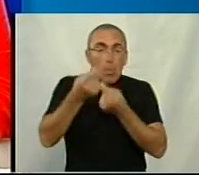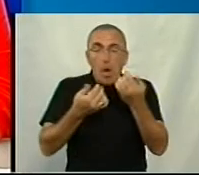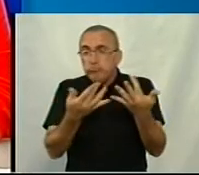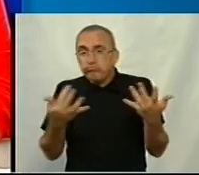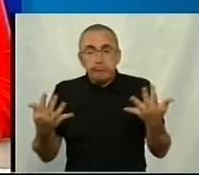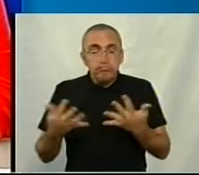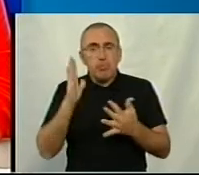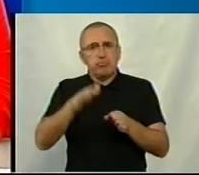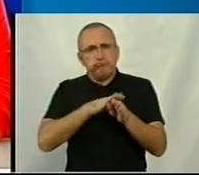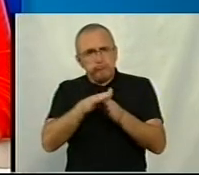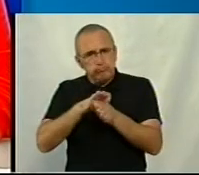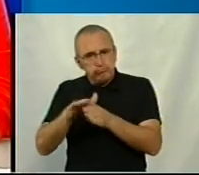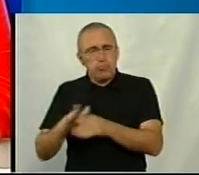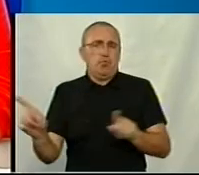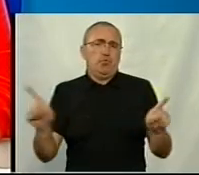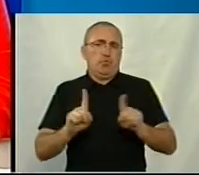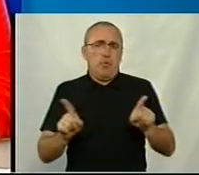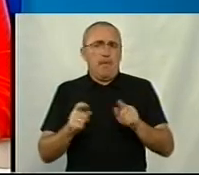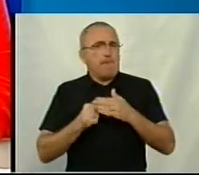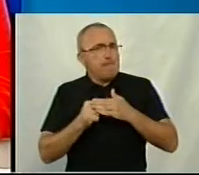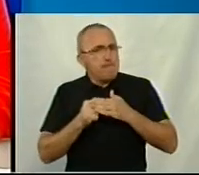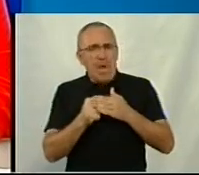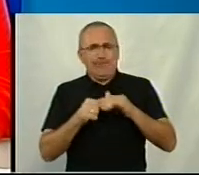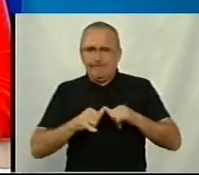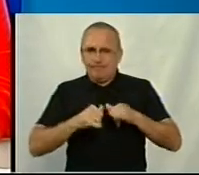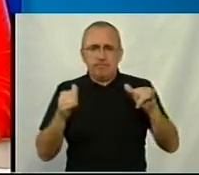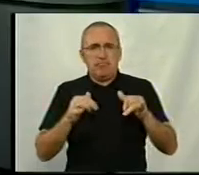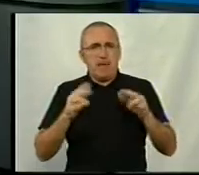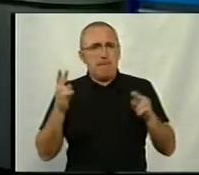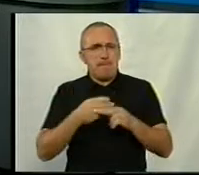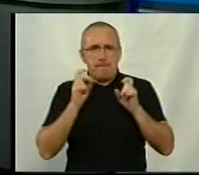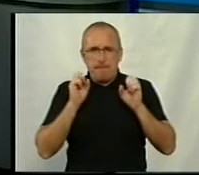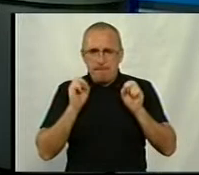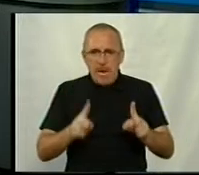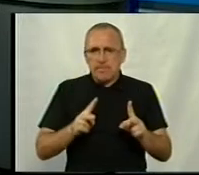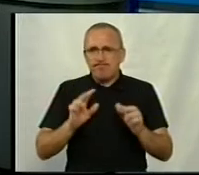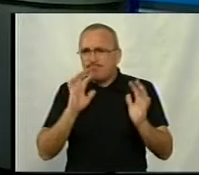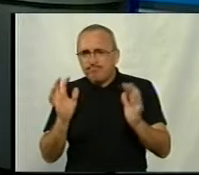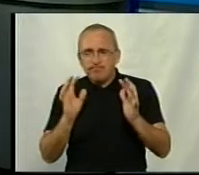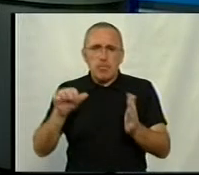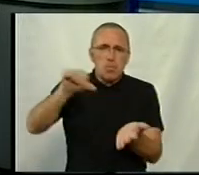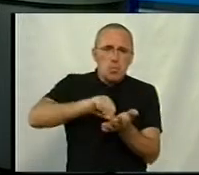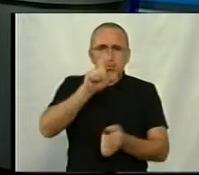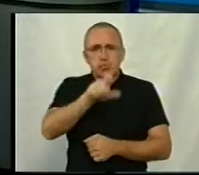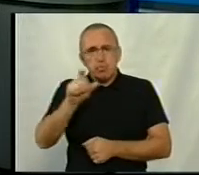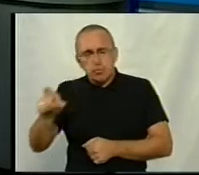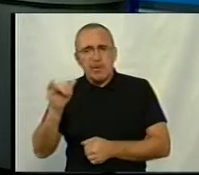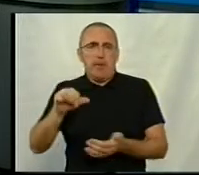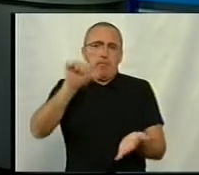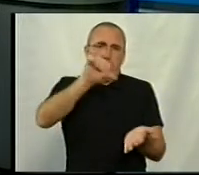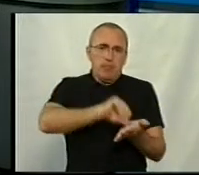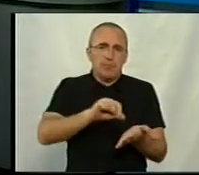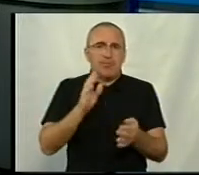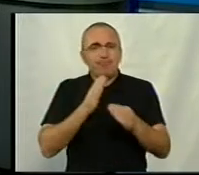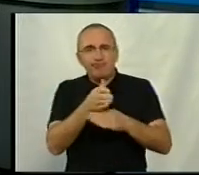звичайно, будемо дотримуватися, щоб максимально унебезпечити як присутність наших учасників, так і присутність